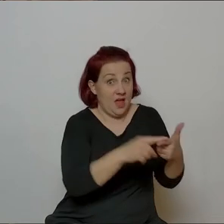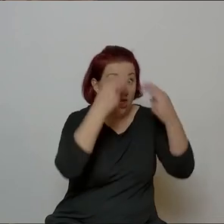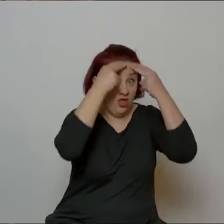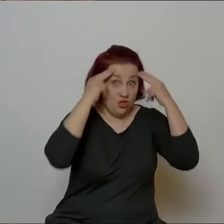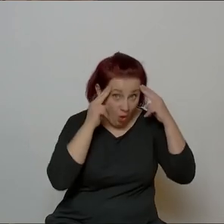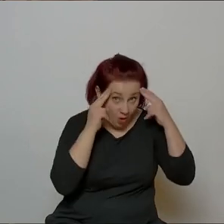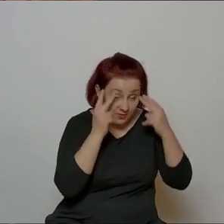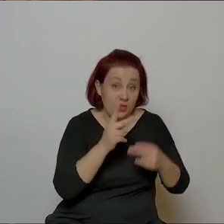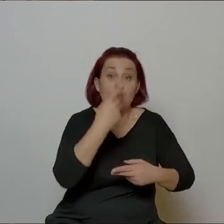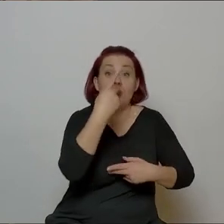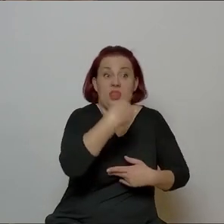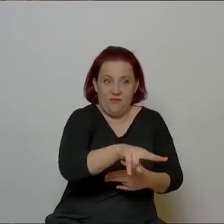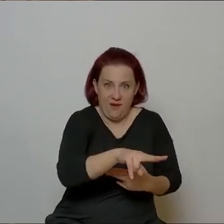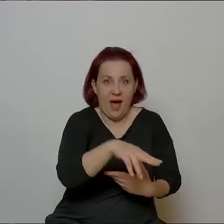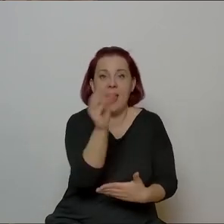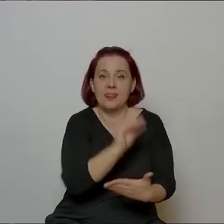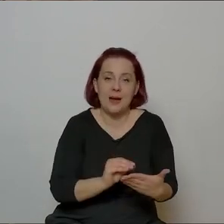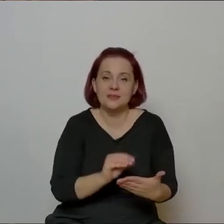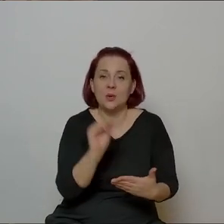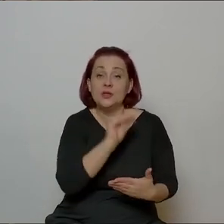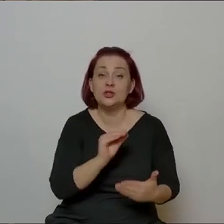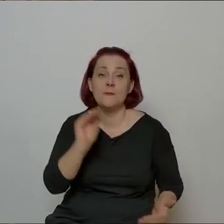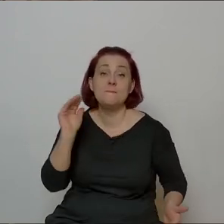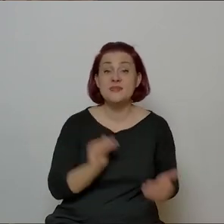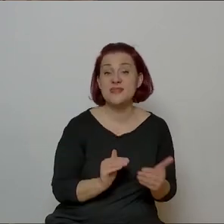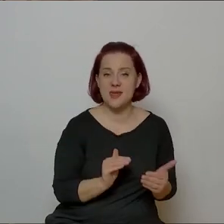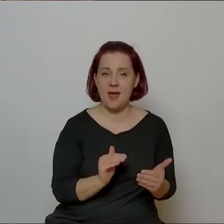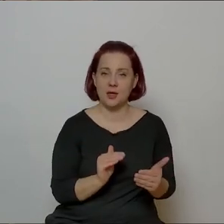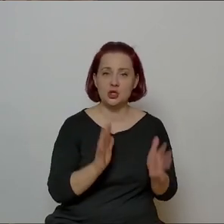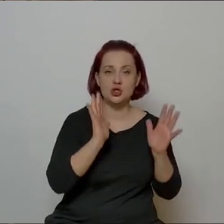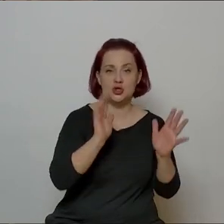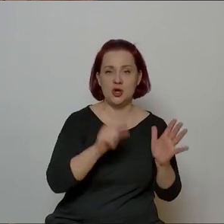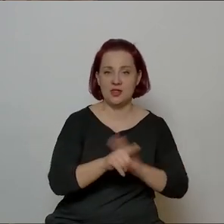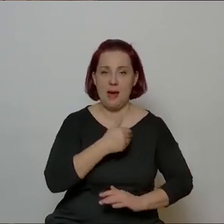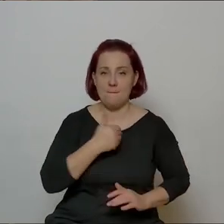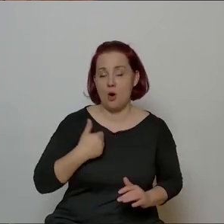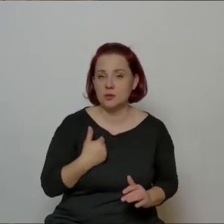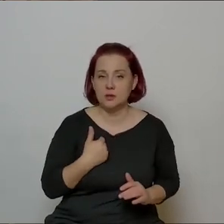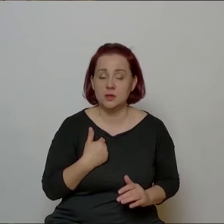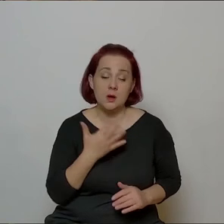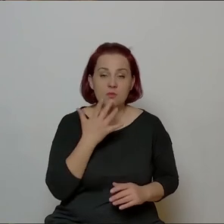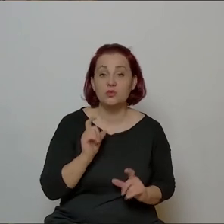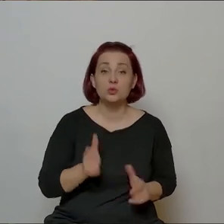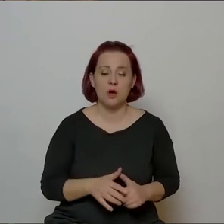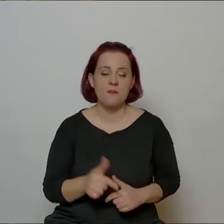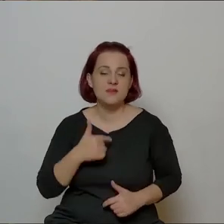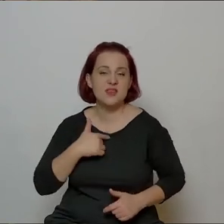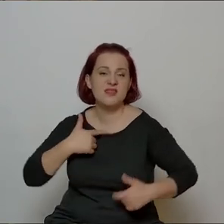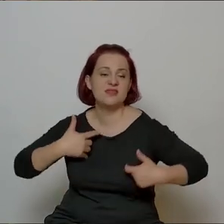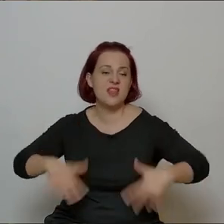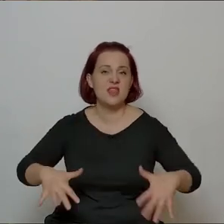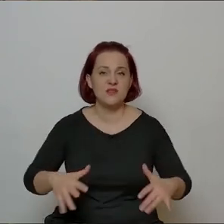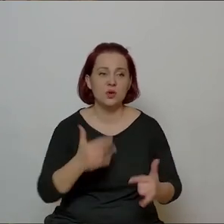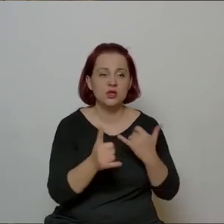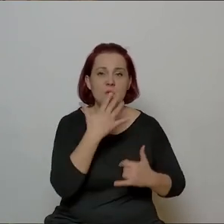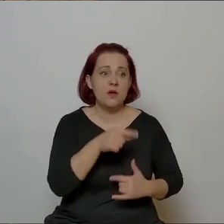patriotyczną, niż była. A dlaczego? No wypowiadał się w ten sposób. Mówił, że mnie danerwuje to i mierzi, jak ciągle mówią,